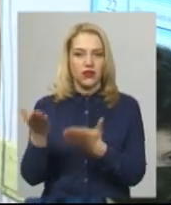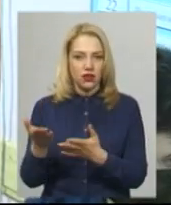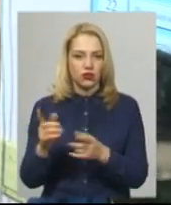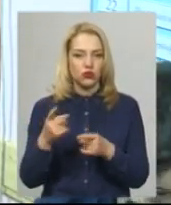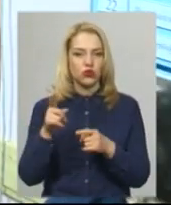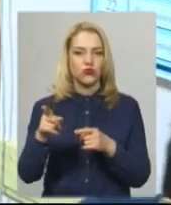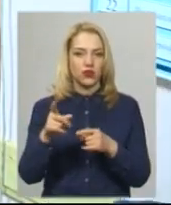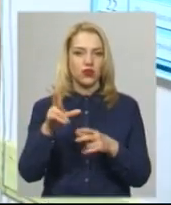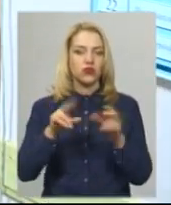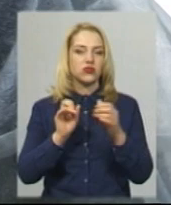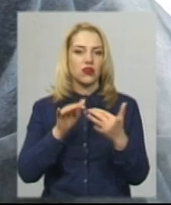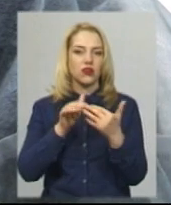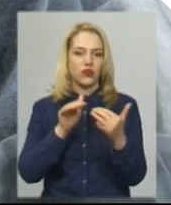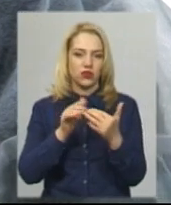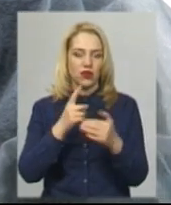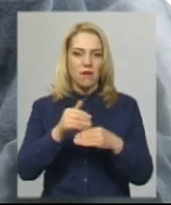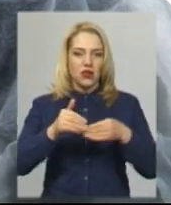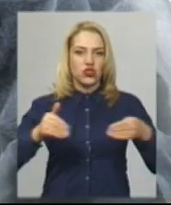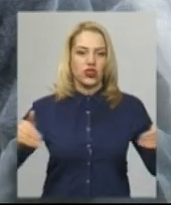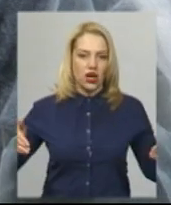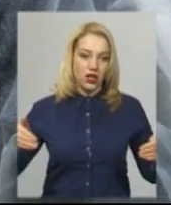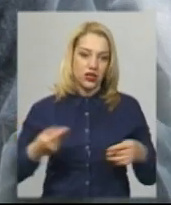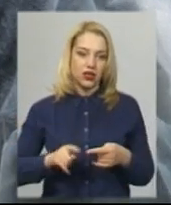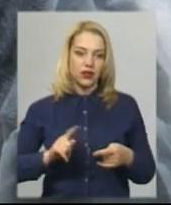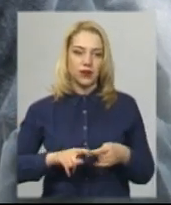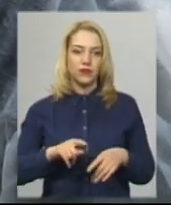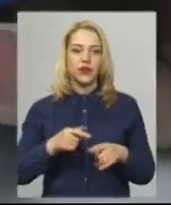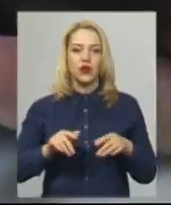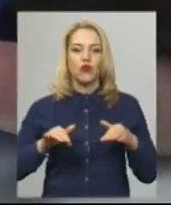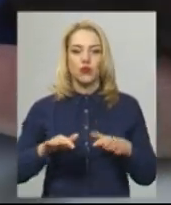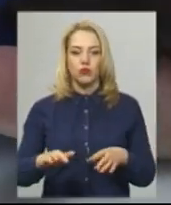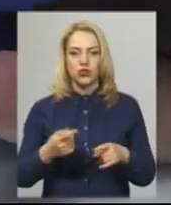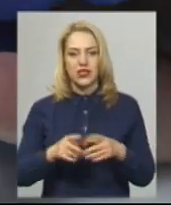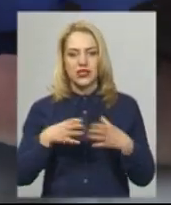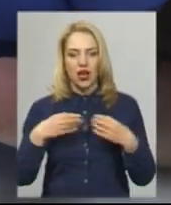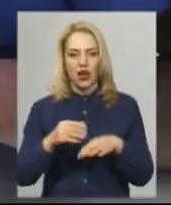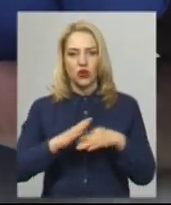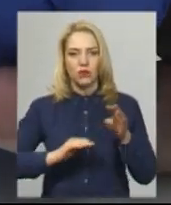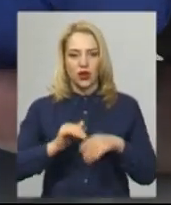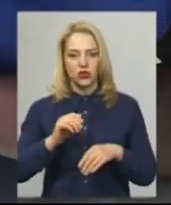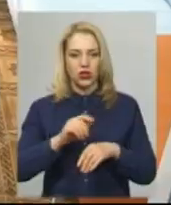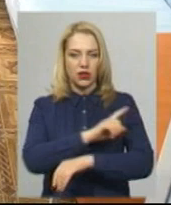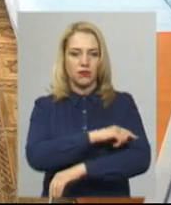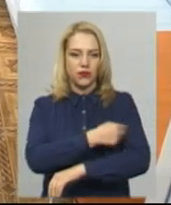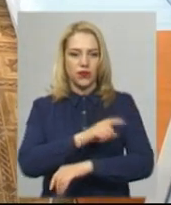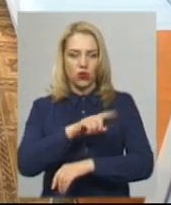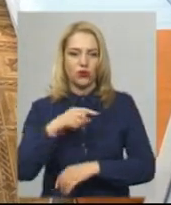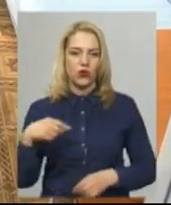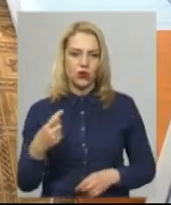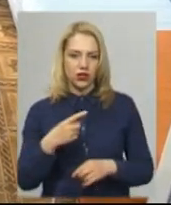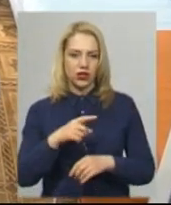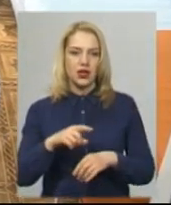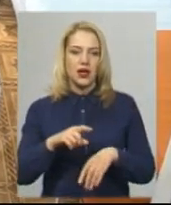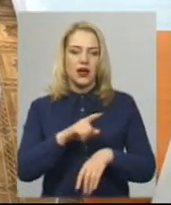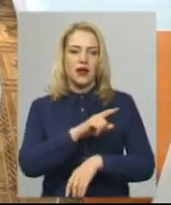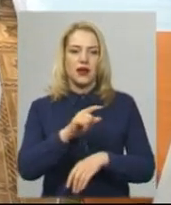з цим вірусом. У процедурному кабінеті амбулаторії загальної практики сімейної медицини номер один медичний персонал проводить